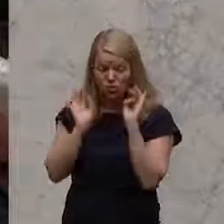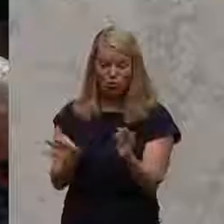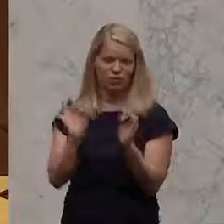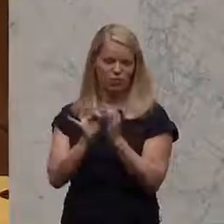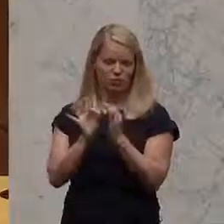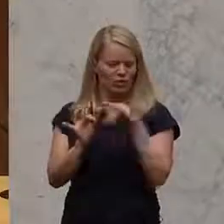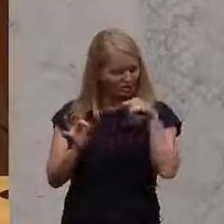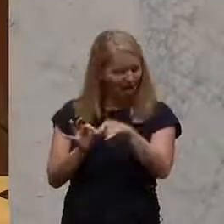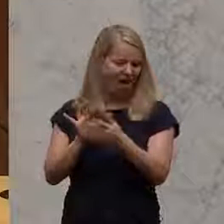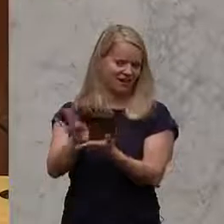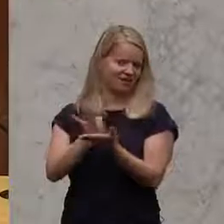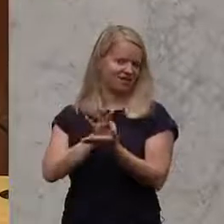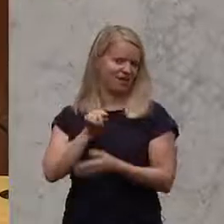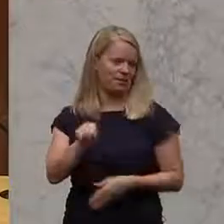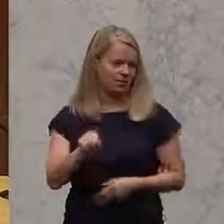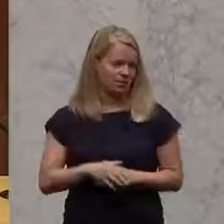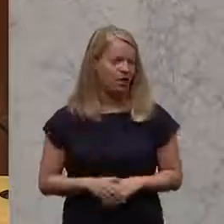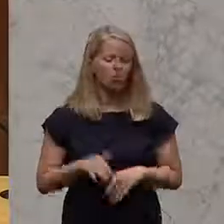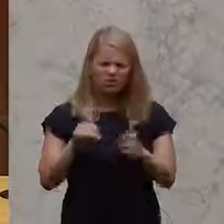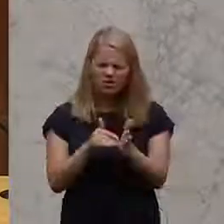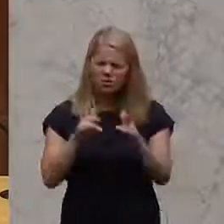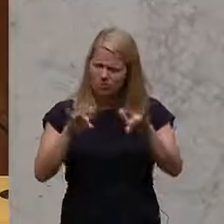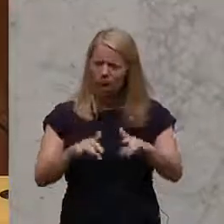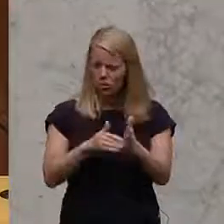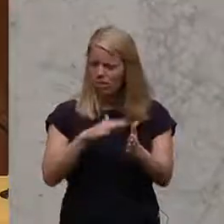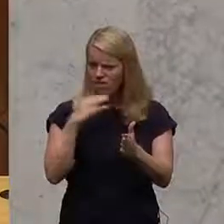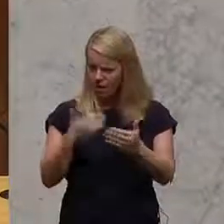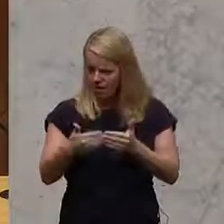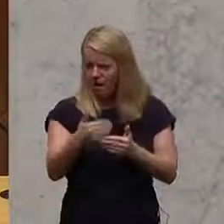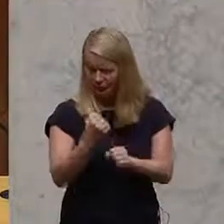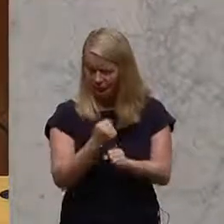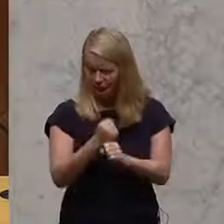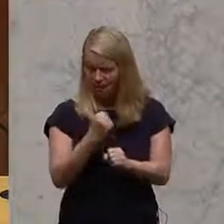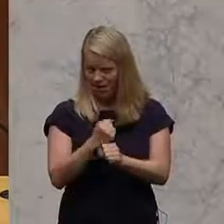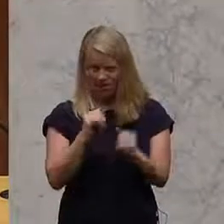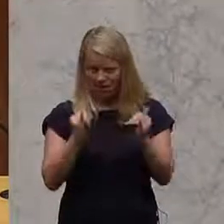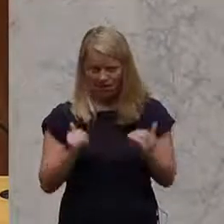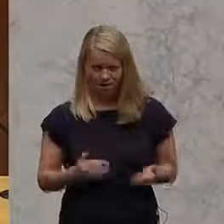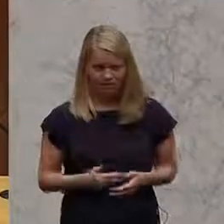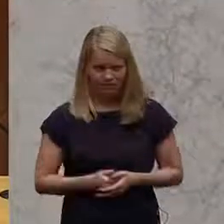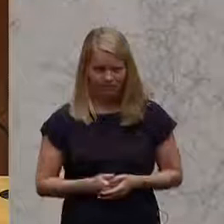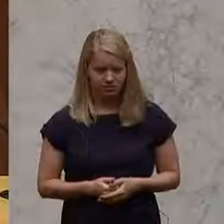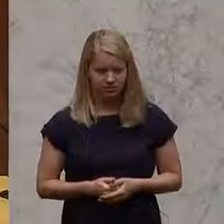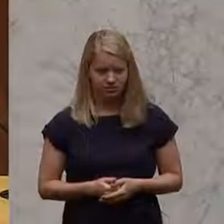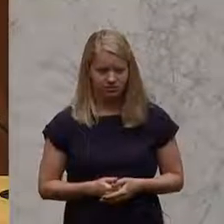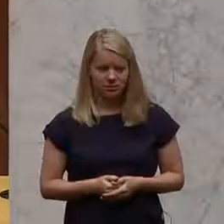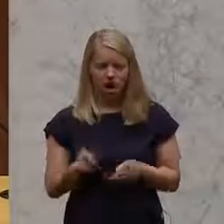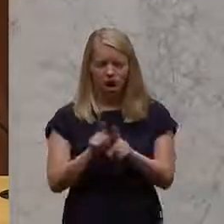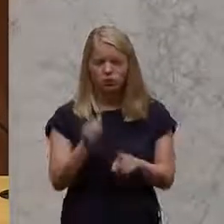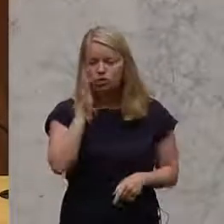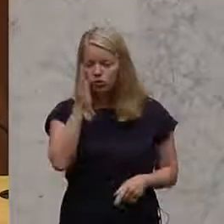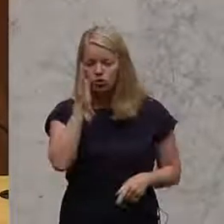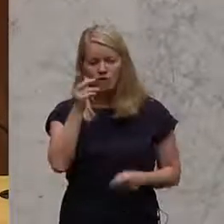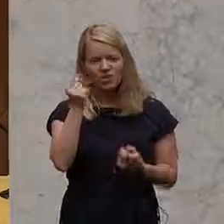kommt noch einige Arbeit auf uns zu. Meine Damen und Herren, da kommt viel Arbeit auf uns zu, auch auf den künftigen